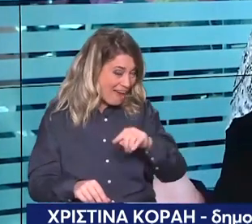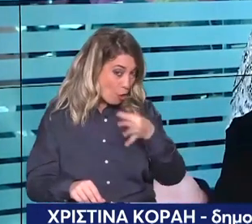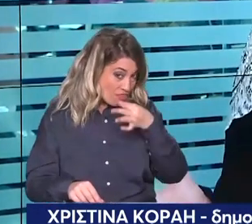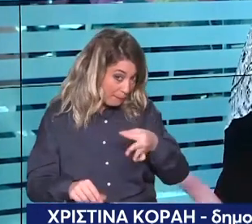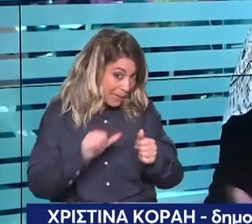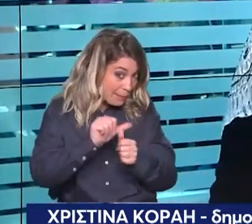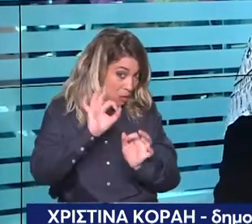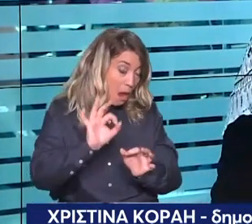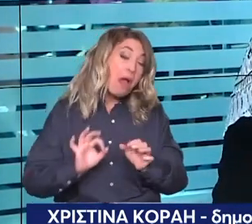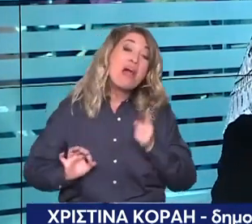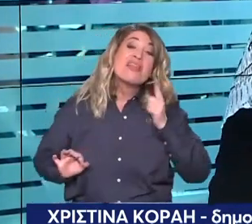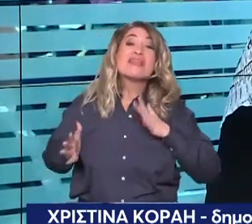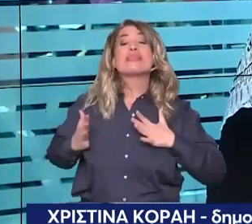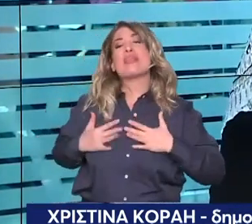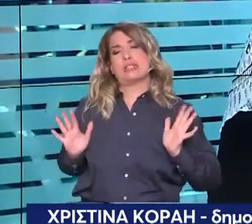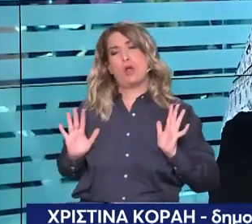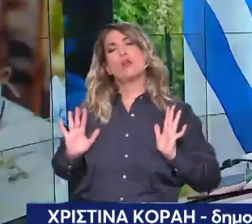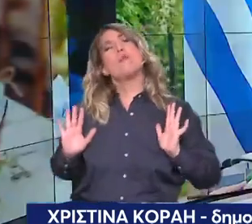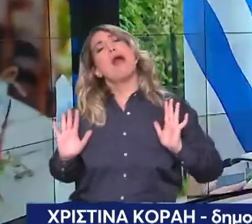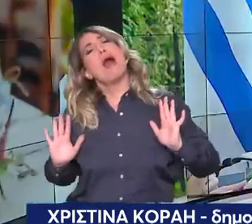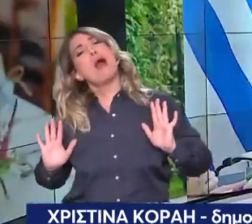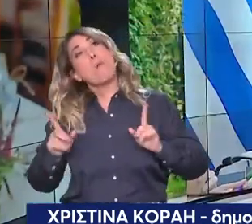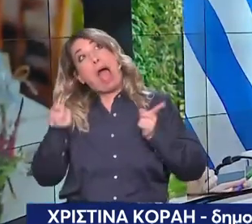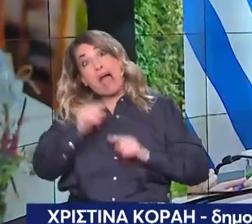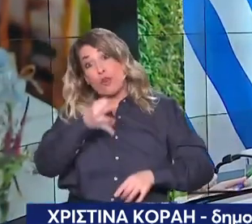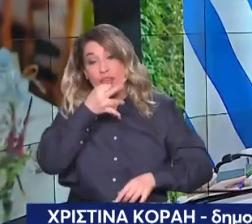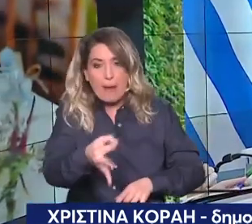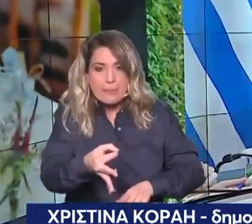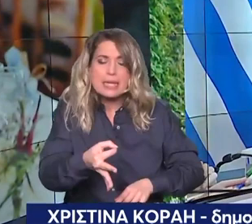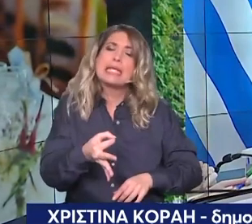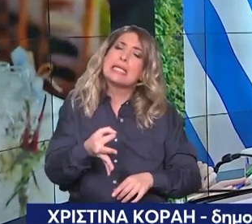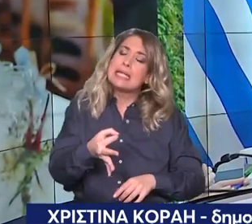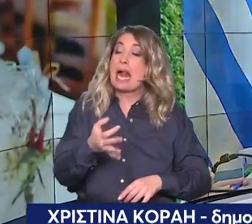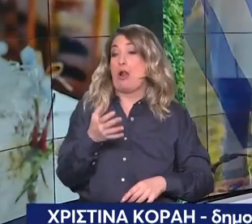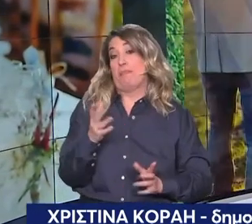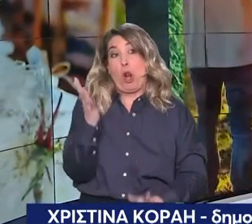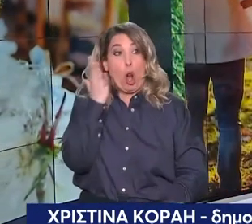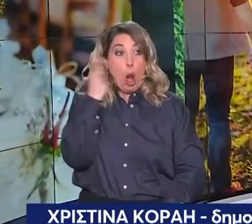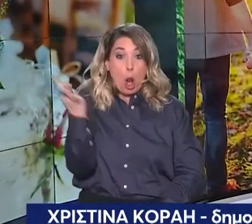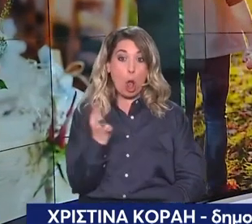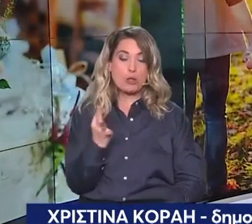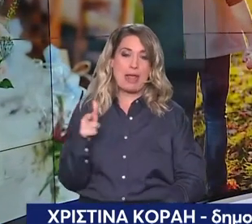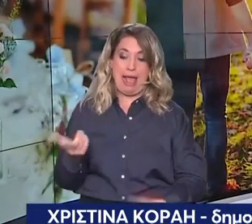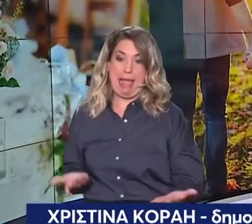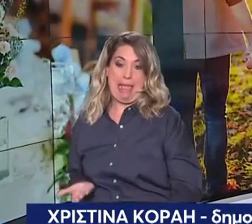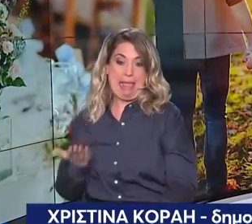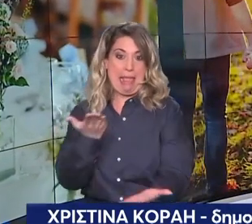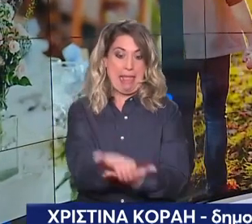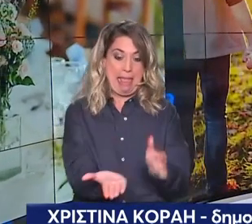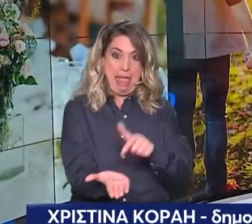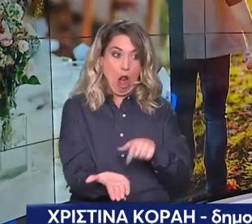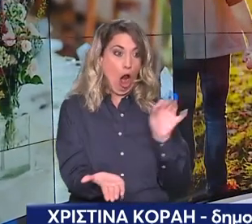γνωρίζουμε, θα τον ακούσουμε, αλλά μέσα στο Πάσχα για να έρθει αυτό το νομοσχέδιο με τους ιερείς πάνω στον έμβονα,